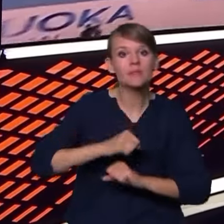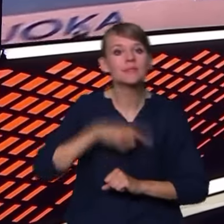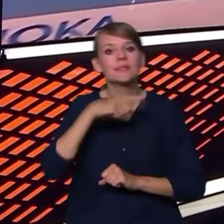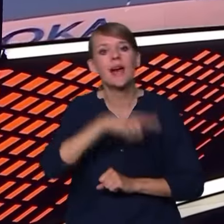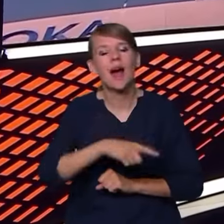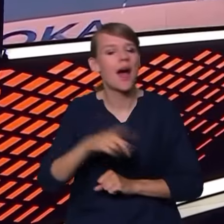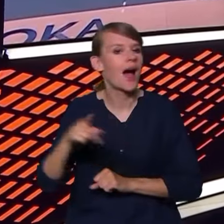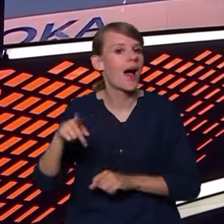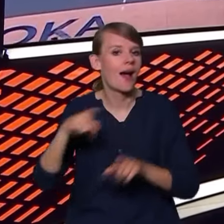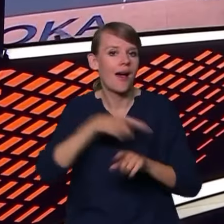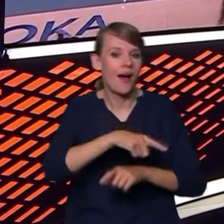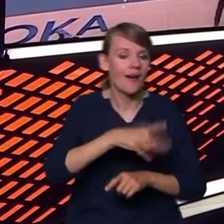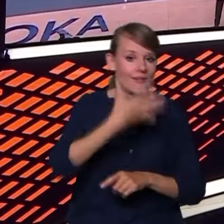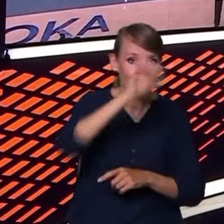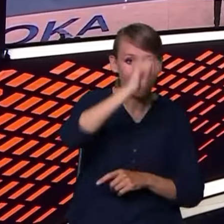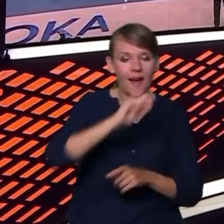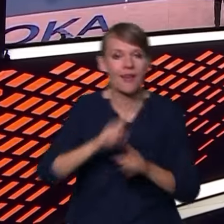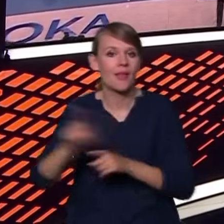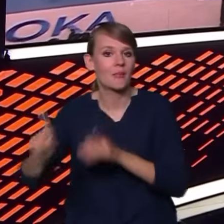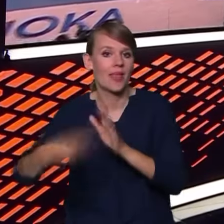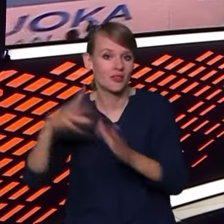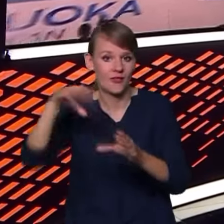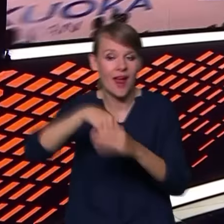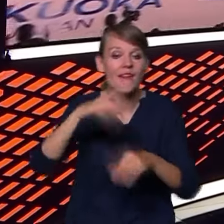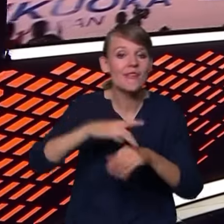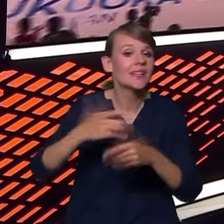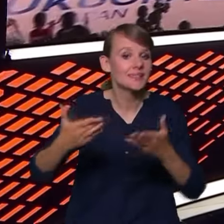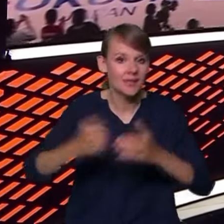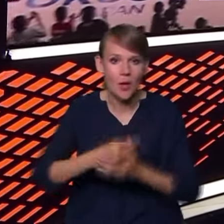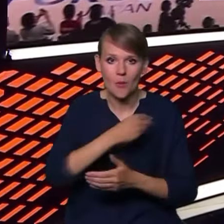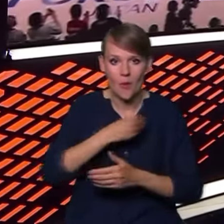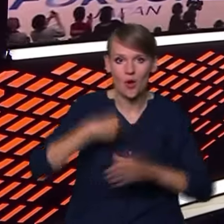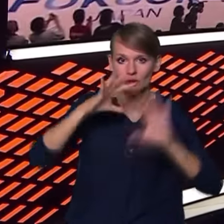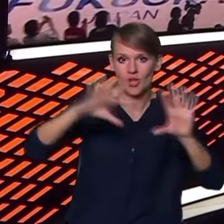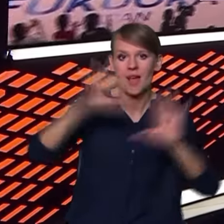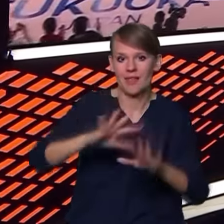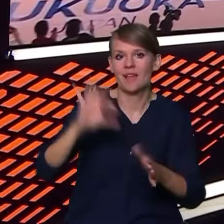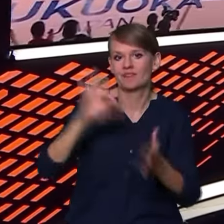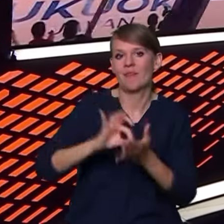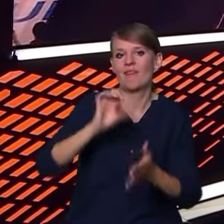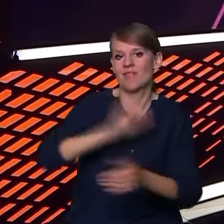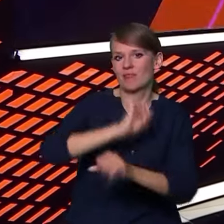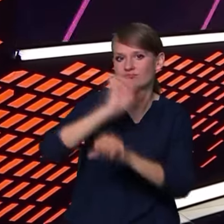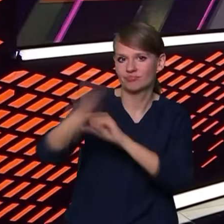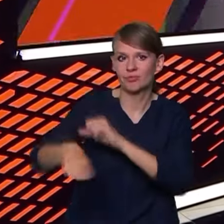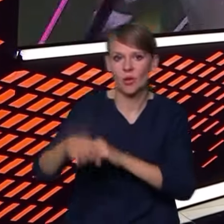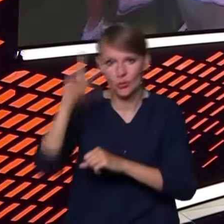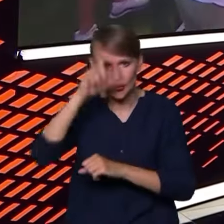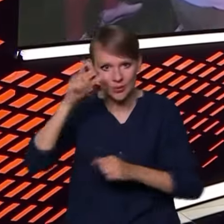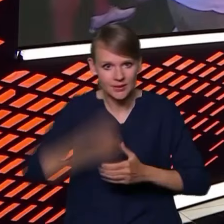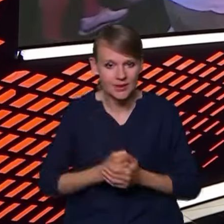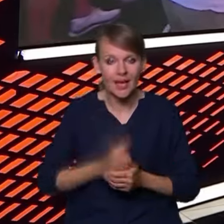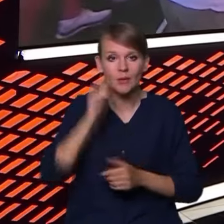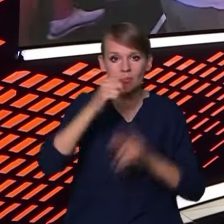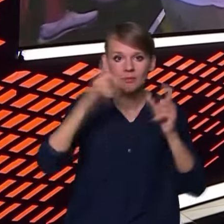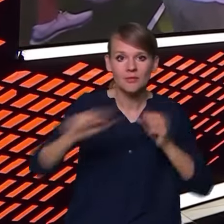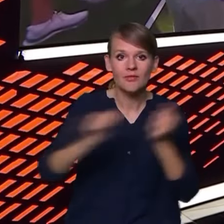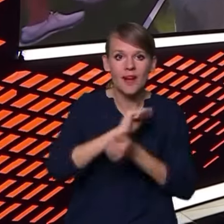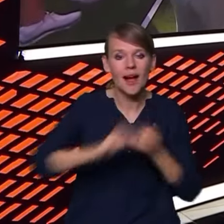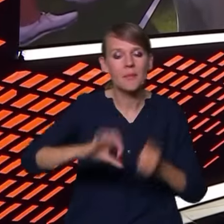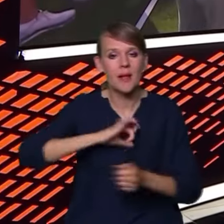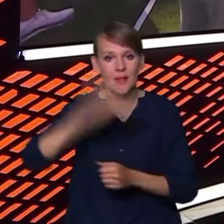debiutanci. Wynik mógł być tylko jeden. Polscy siatkarze pewnie pokonali Turcję. A jutro rusza walka o medale